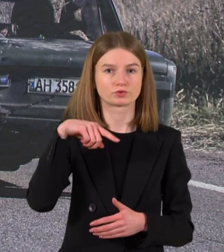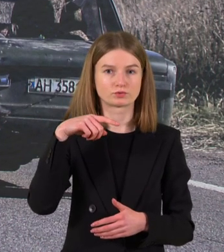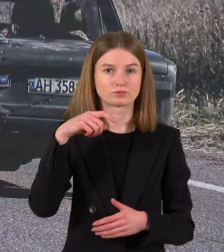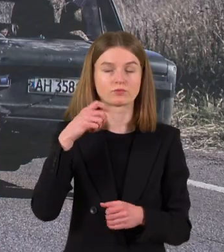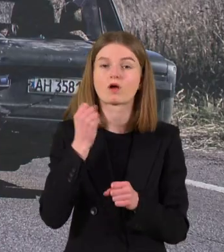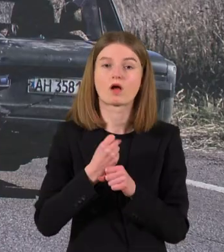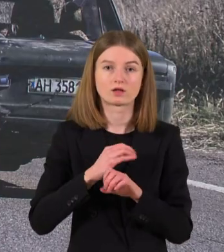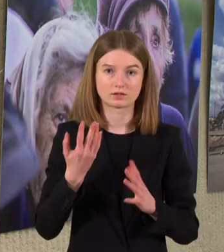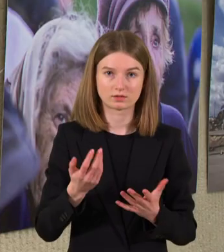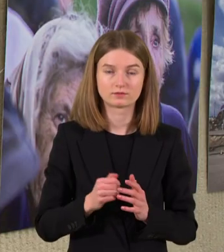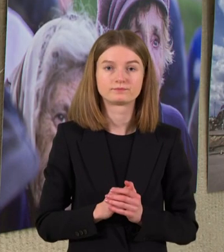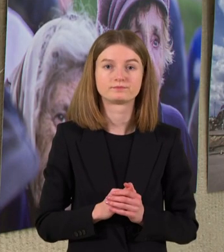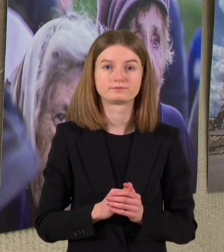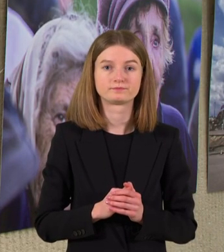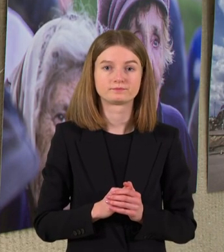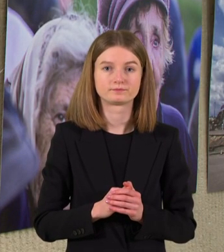ką turime daryti.